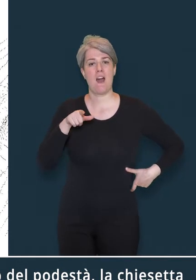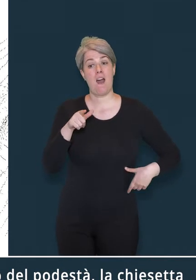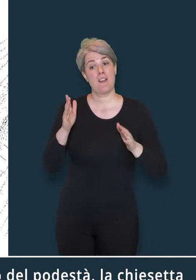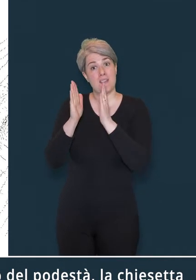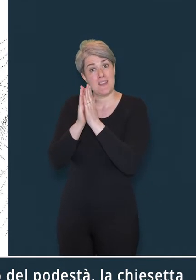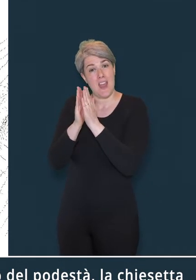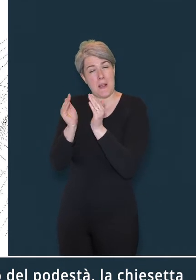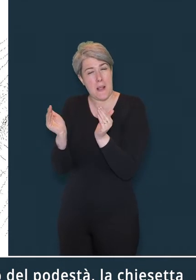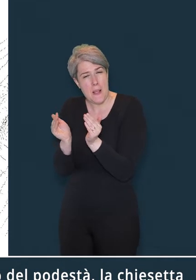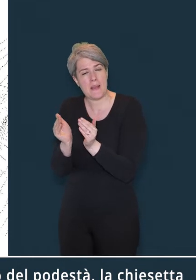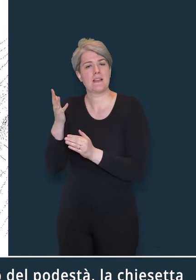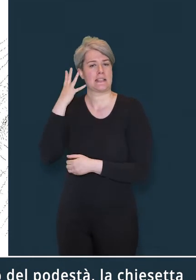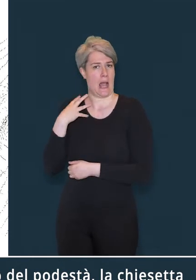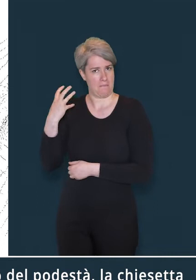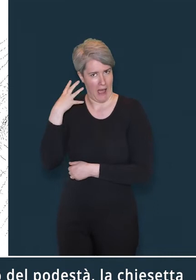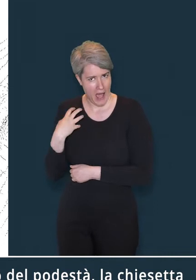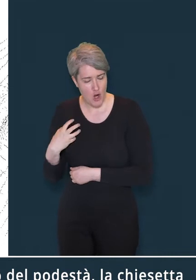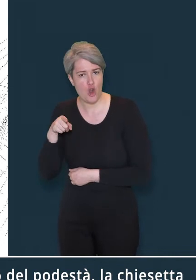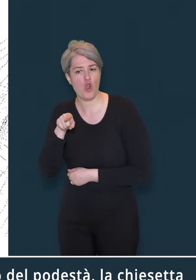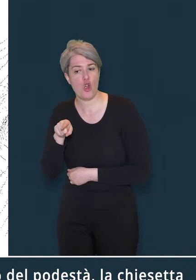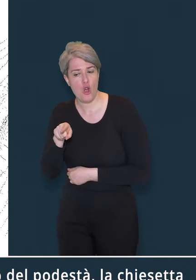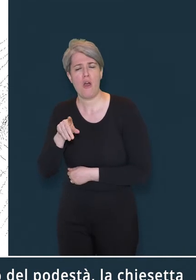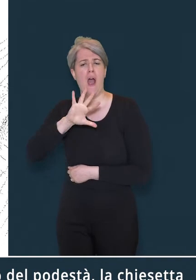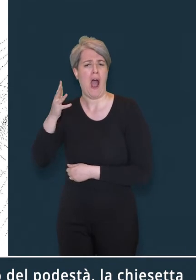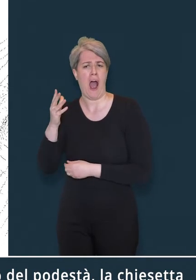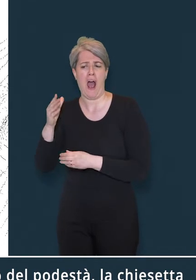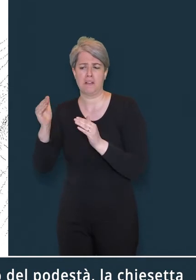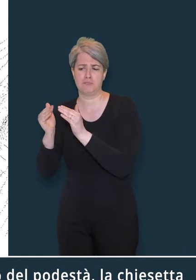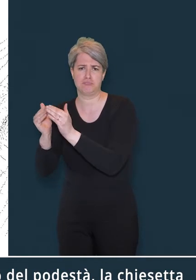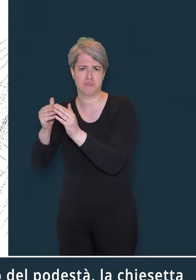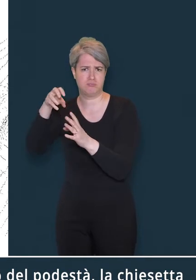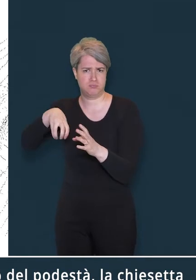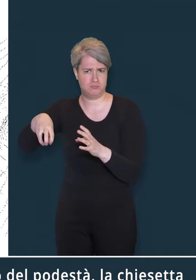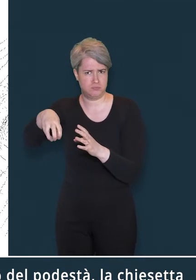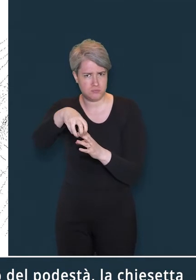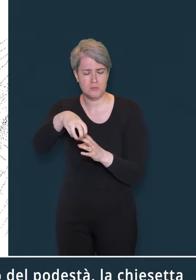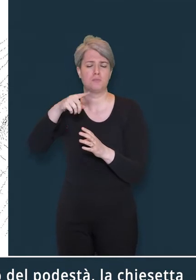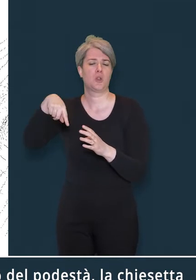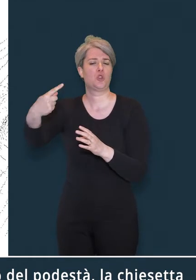ed altri edifici, che furono smantellati in più riprese.